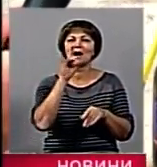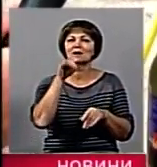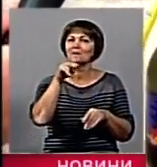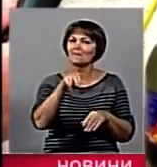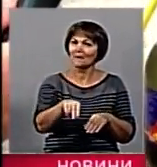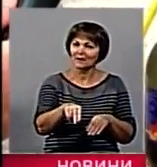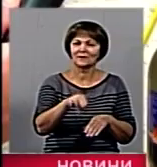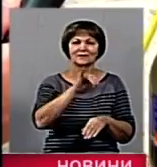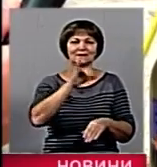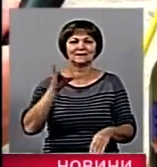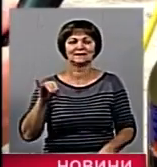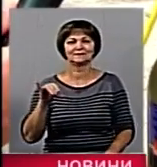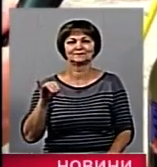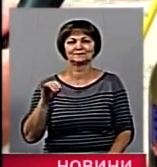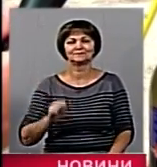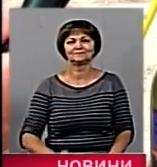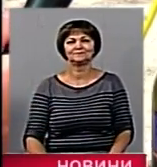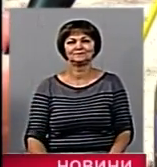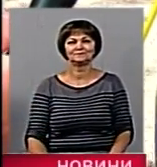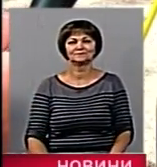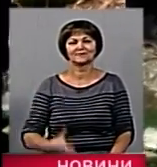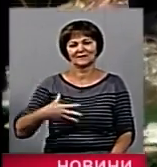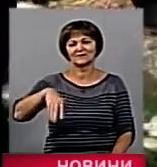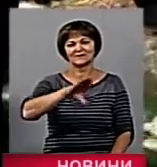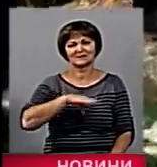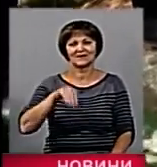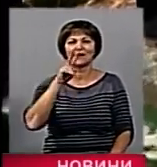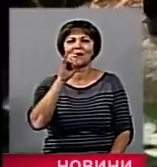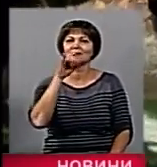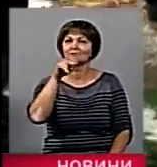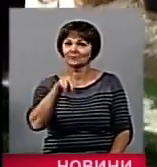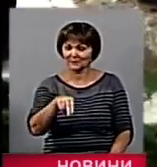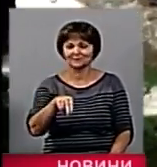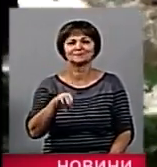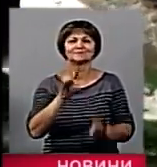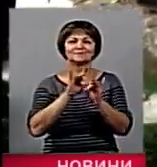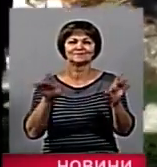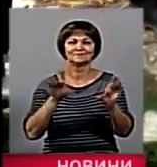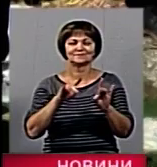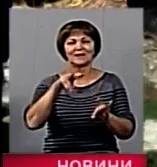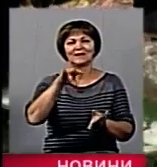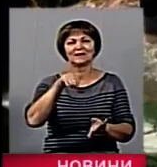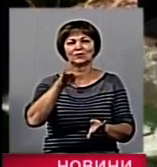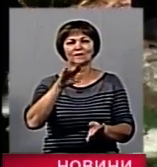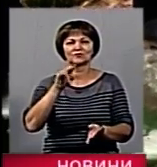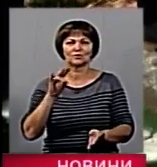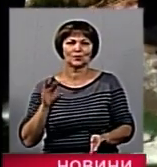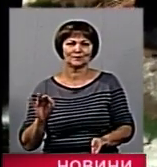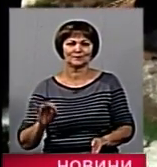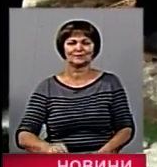інші карпи. Інна Літовченко, Олександр Данилюк, новини Житомирщини.